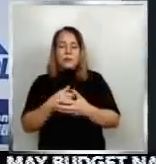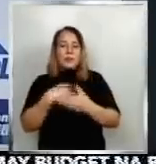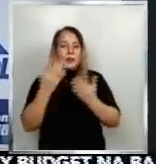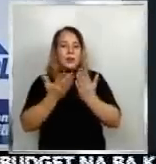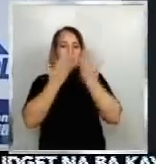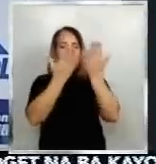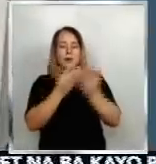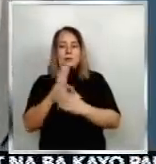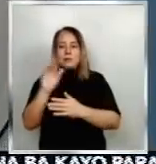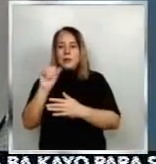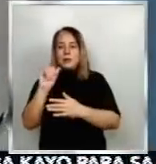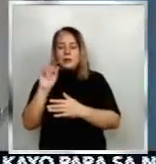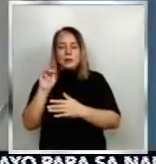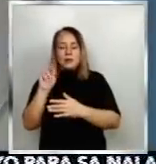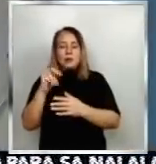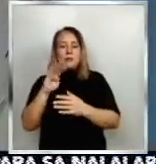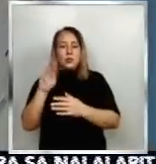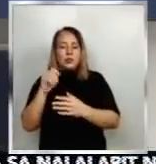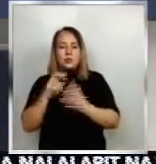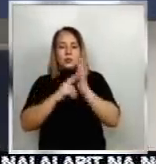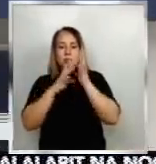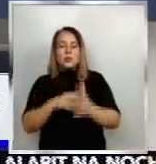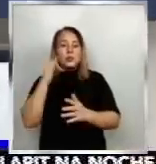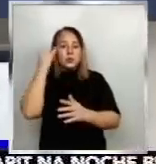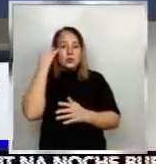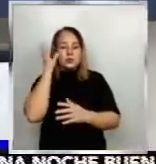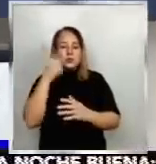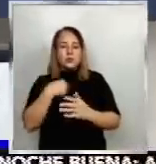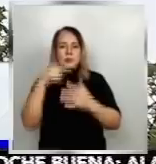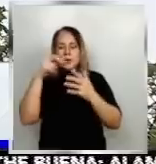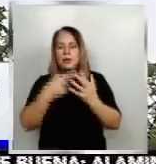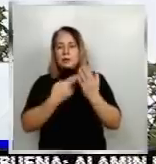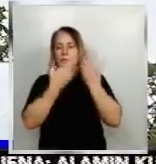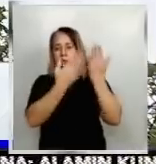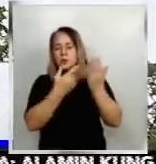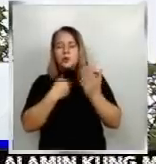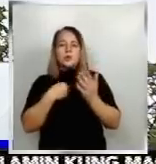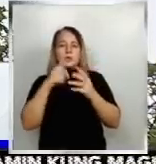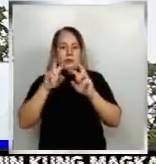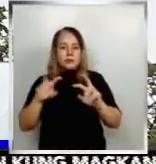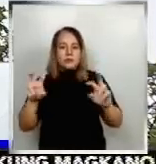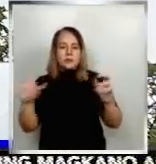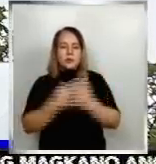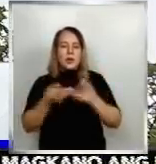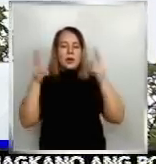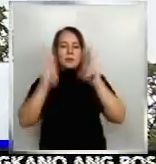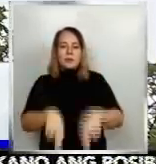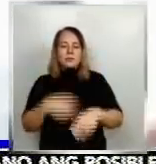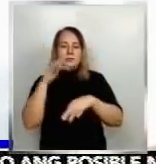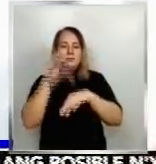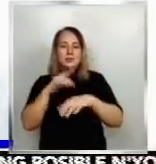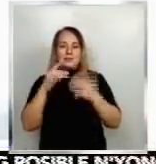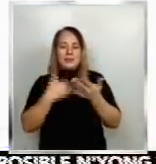Muna Party List at si Representative Joey Salceda ng mga resolusyon para imbestigahan ang naganap na hacking sa mga BDO bank